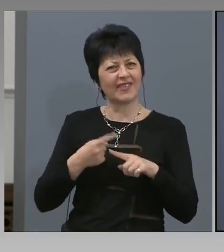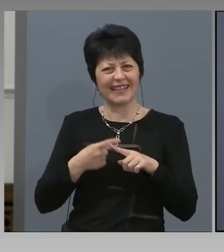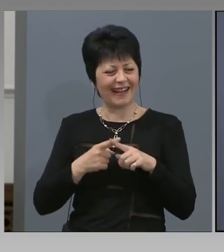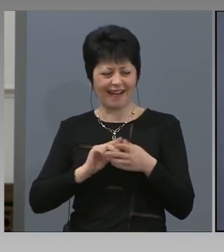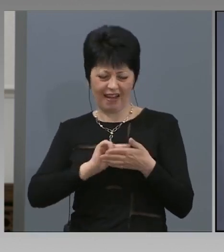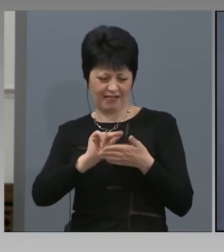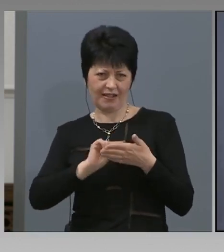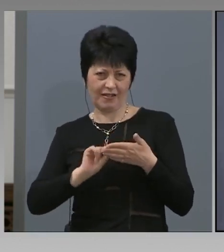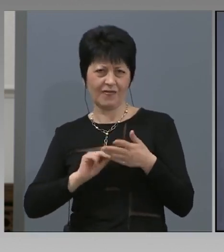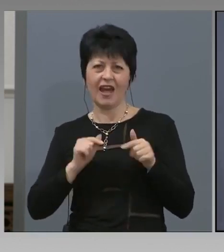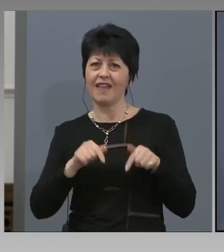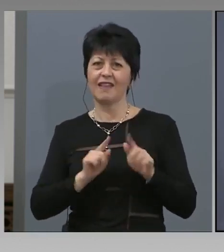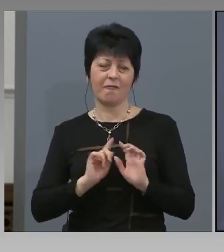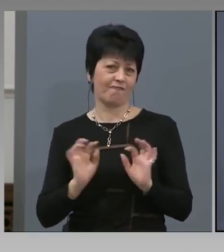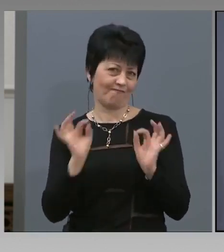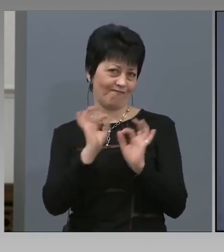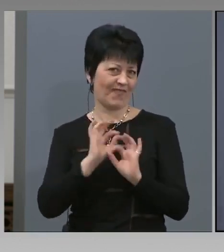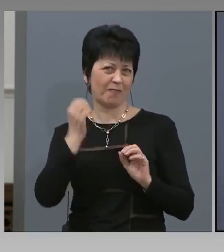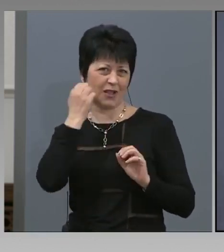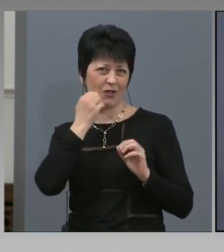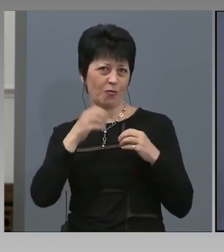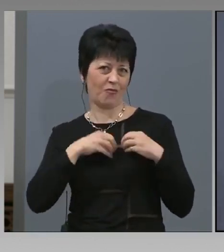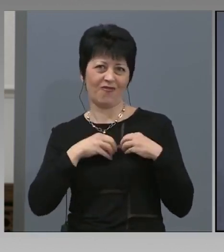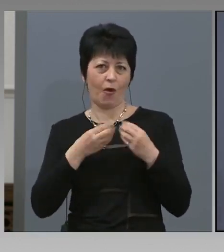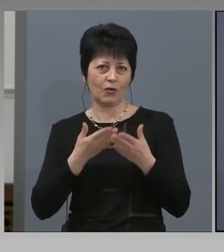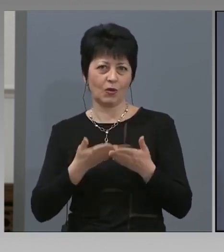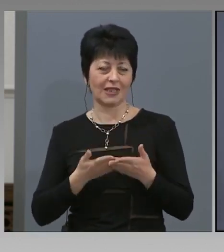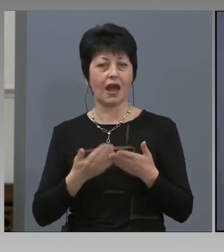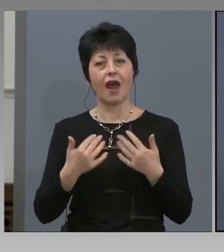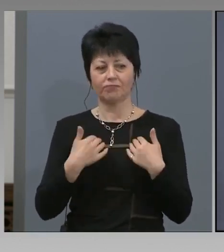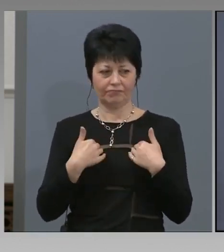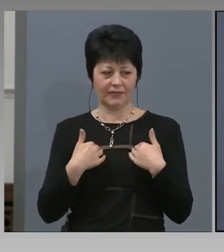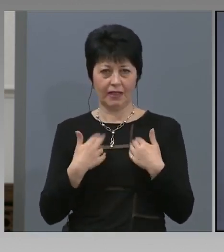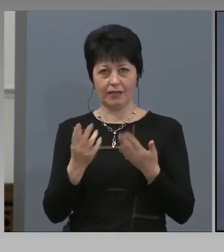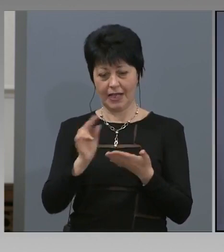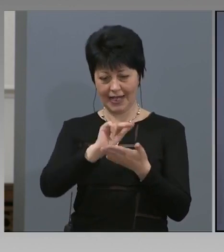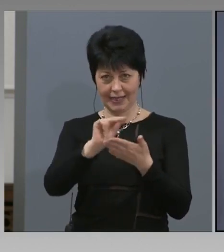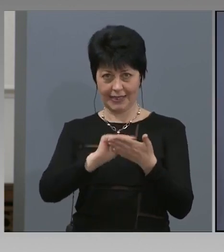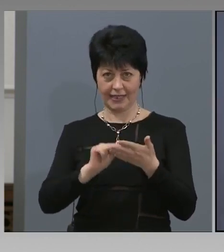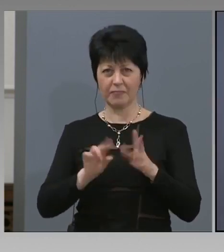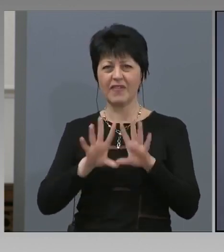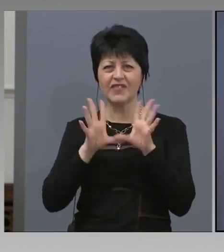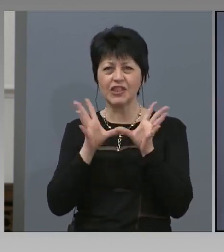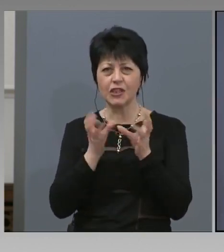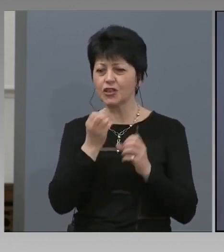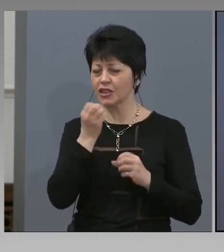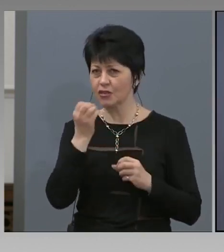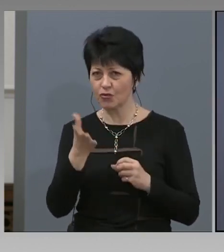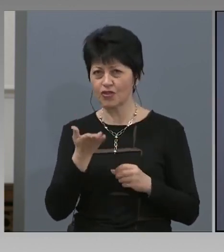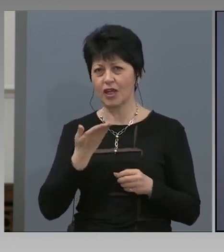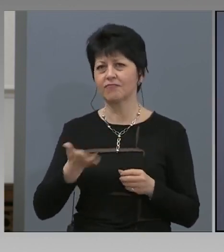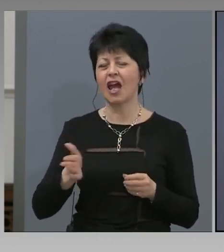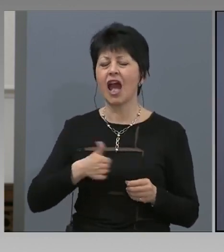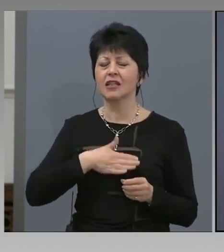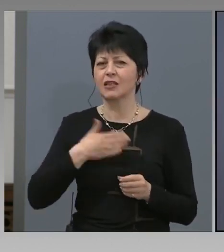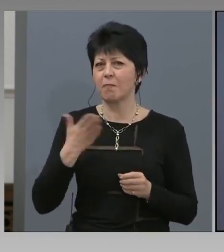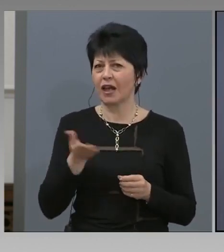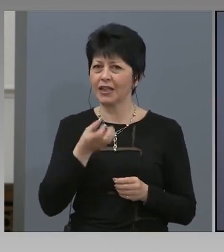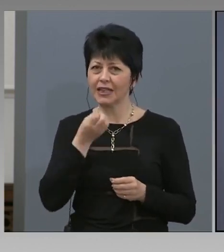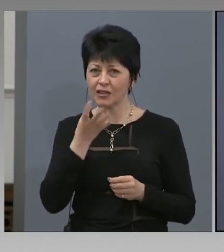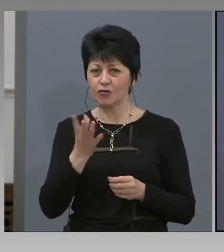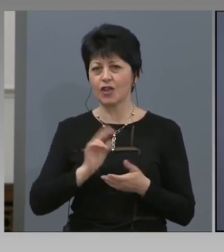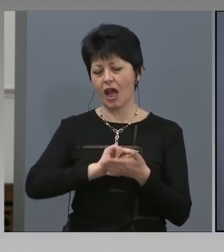доброволност там. Ние регистрираме всички случаи, регистрираме смъртните случаи, регистрираме